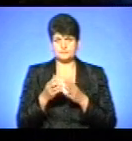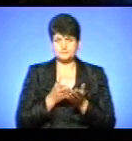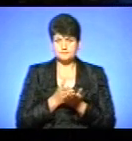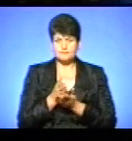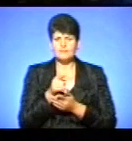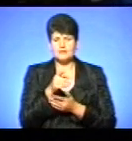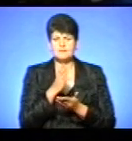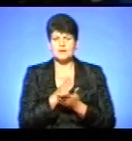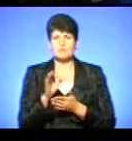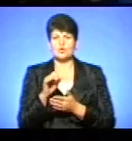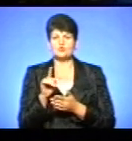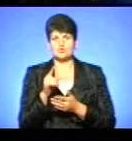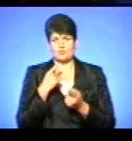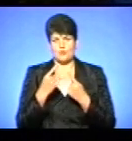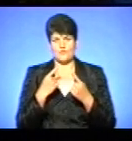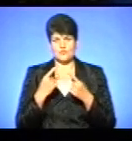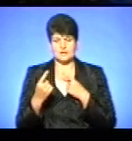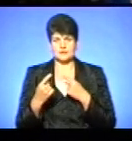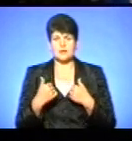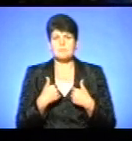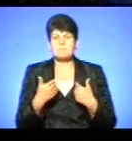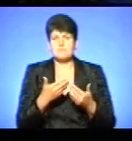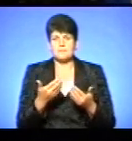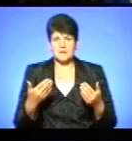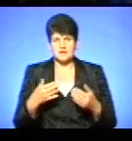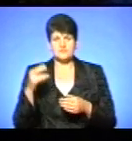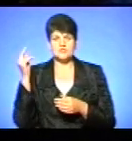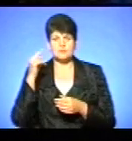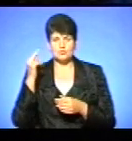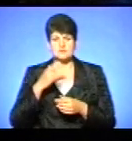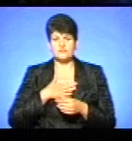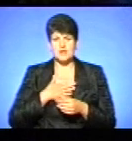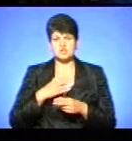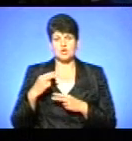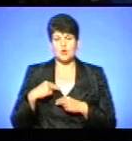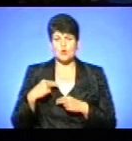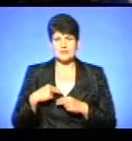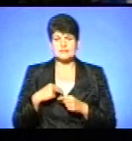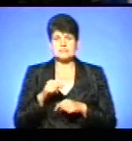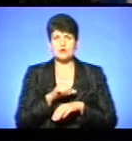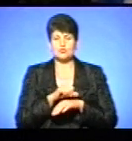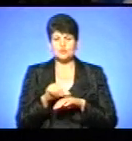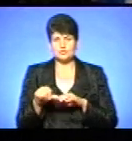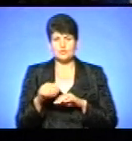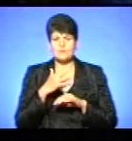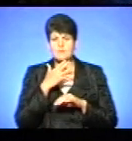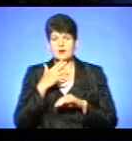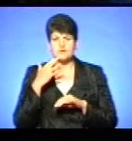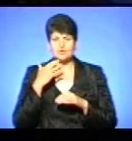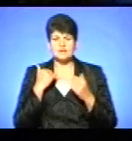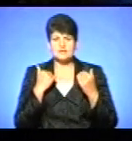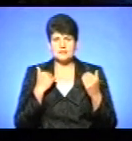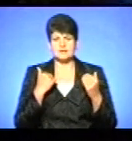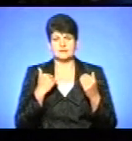Їм є про що поговорити. Ми вчимося у наших колег за кордону багатьох їхніх